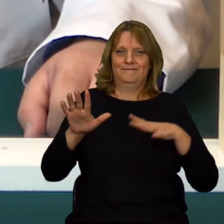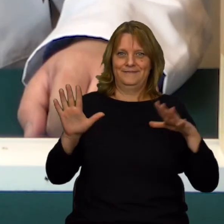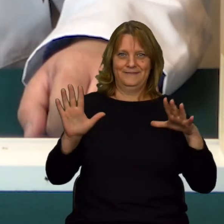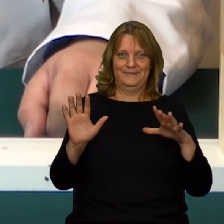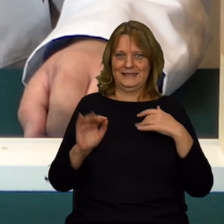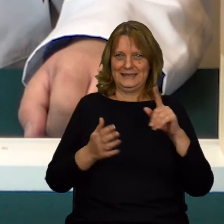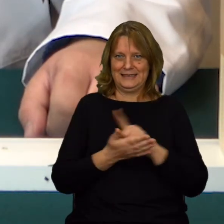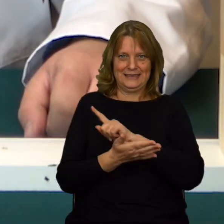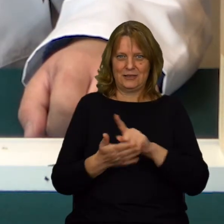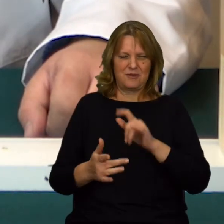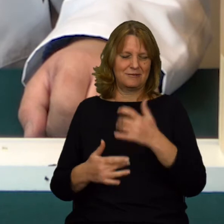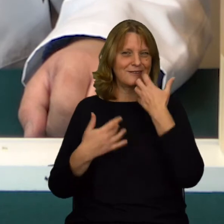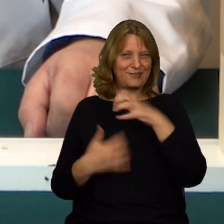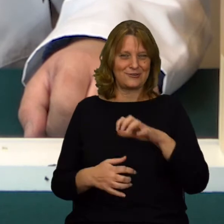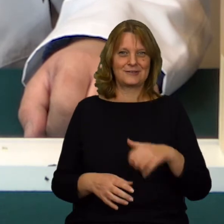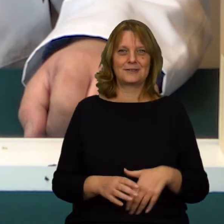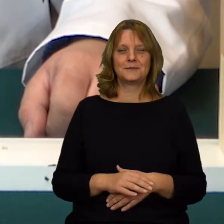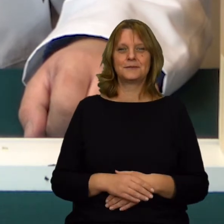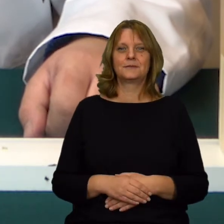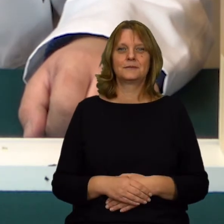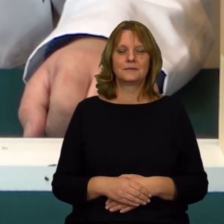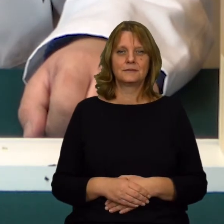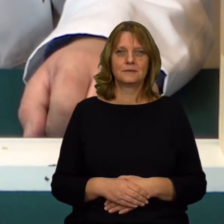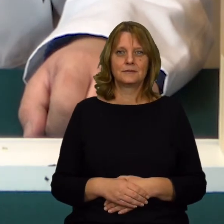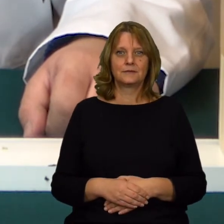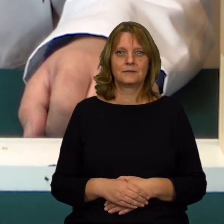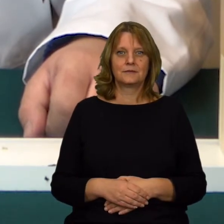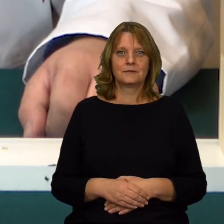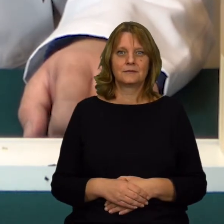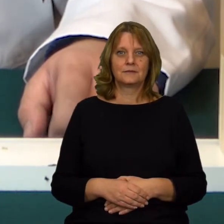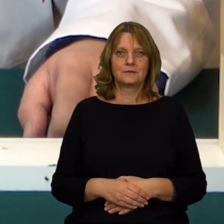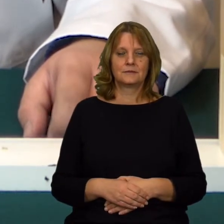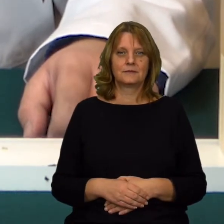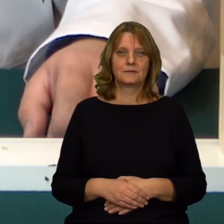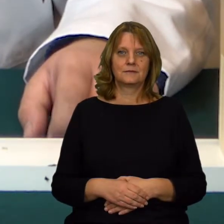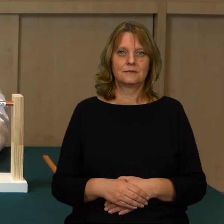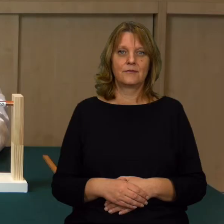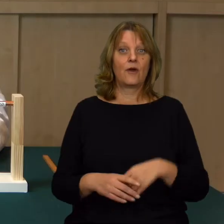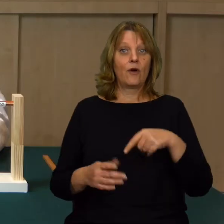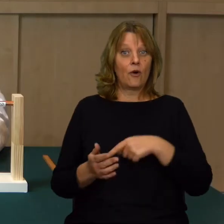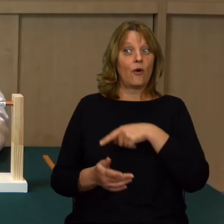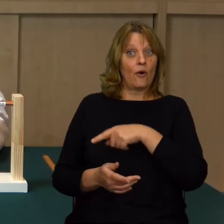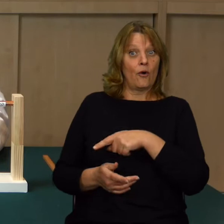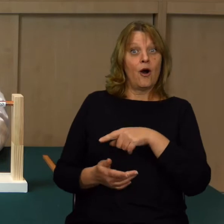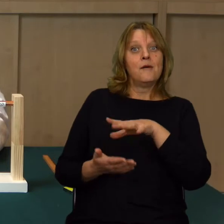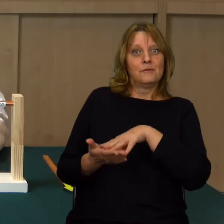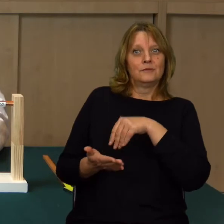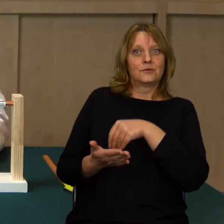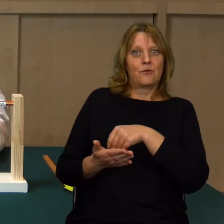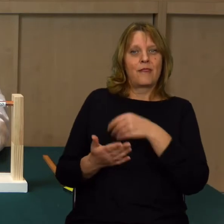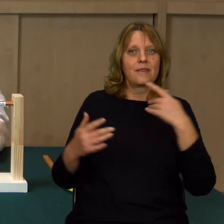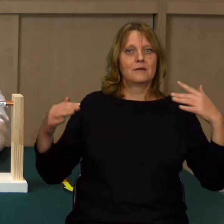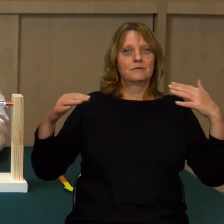położę. Tam pewnie jest już bardzo rozgrzany ten pręt. I to jest bardzo dobry przykład